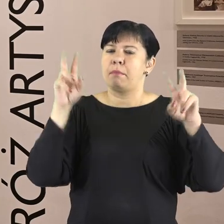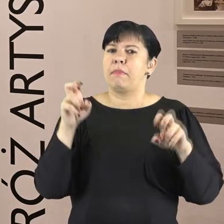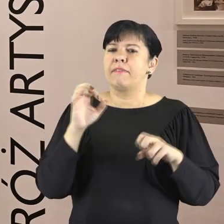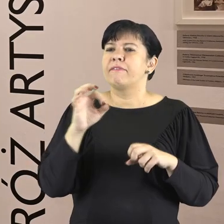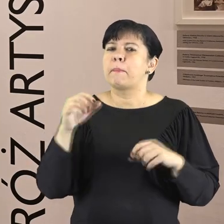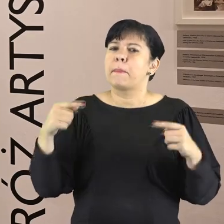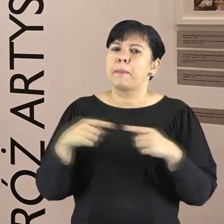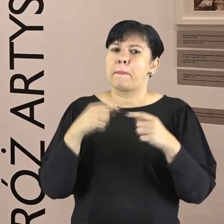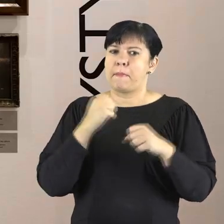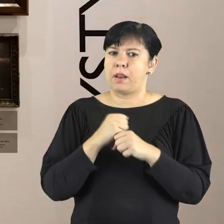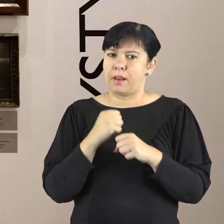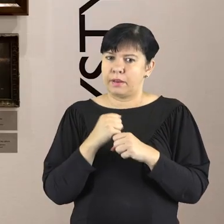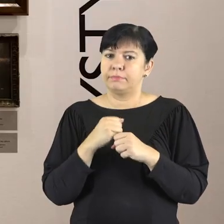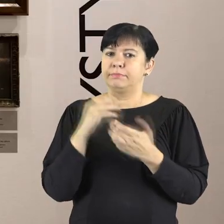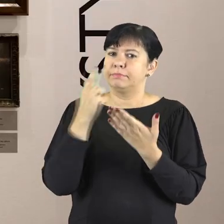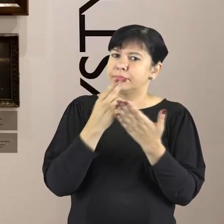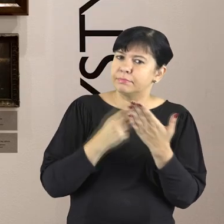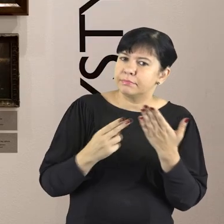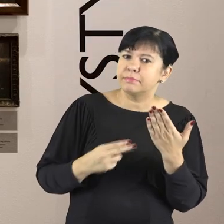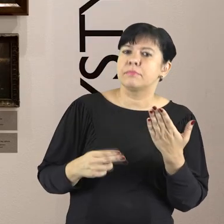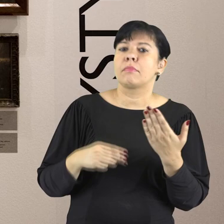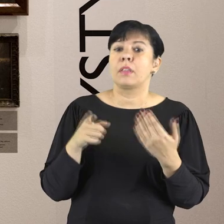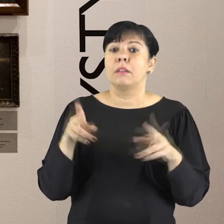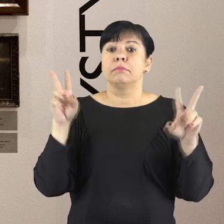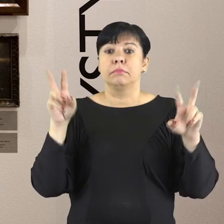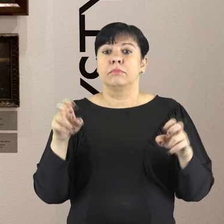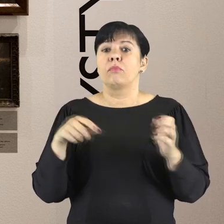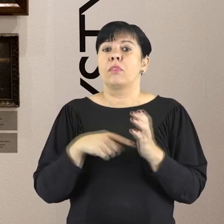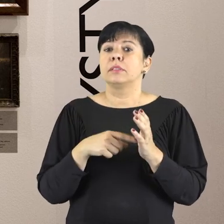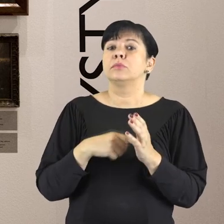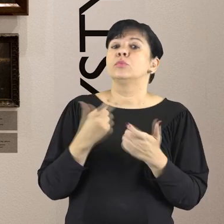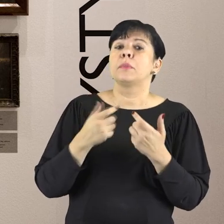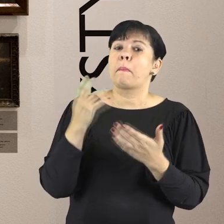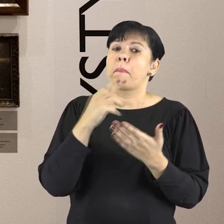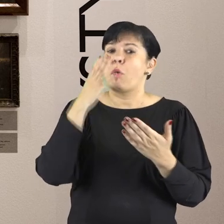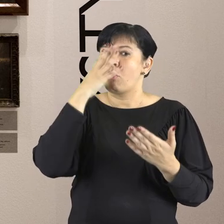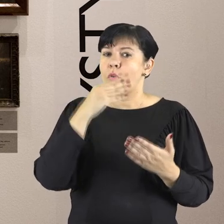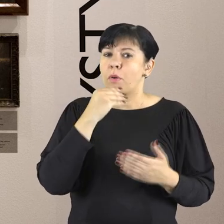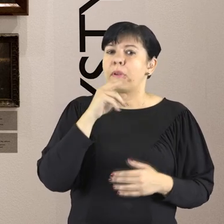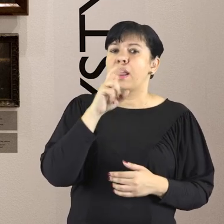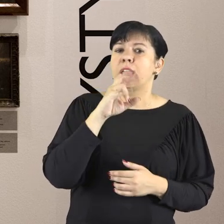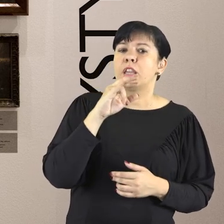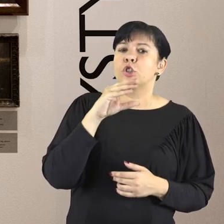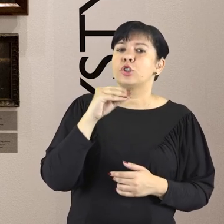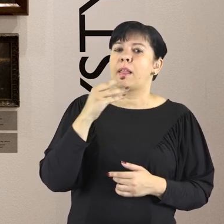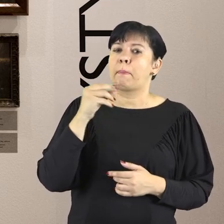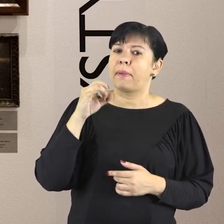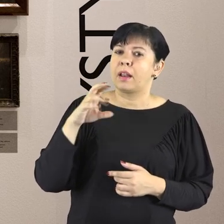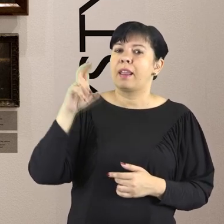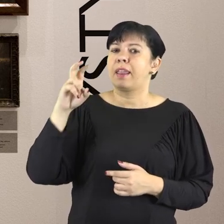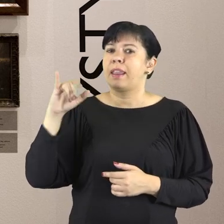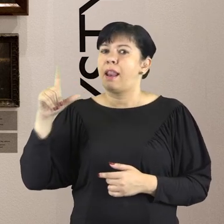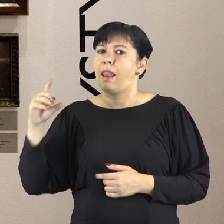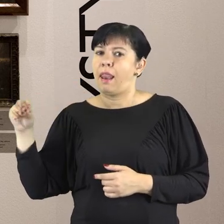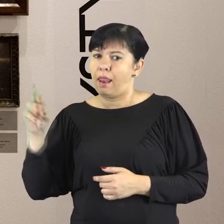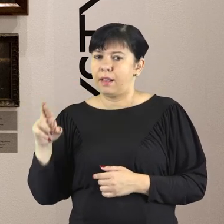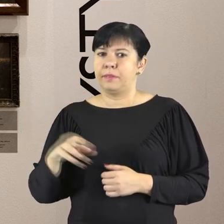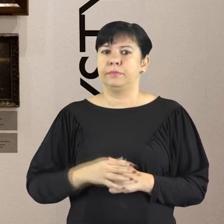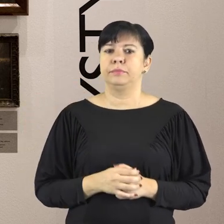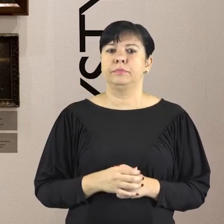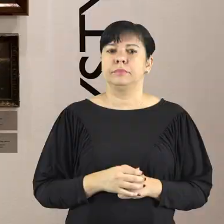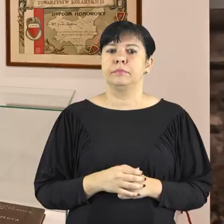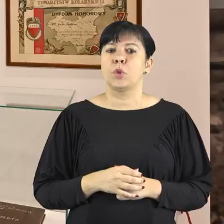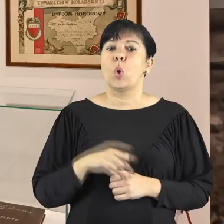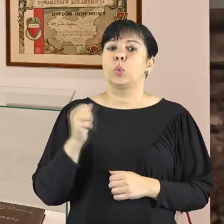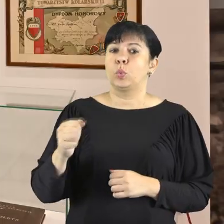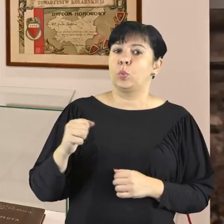tematów do swoich prac. Na naszej wystawie zaprezentowane zostały między innymi pejzaże Samuela Hiszenberga i Karola Hillera.